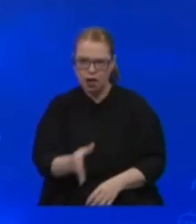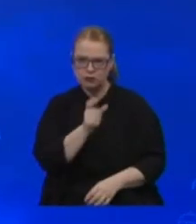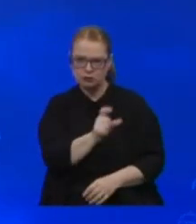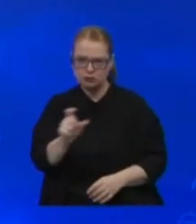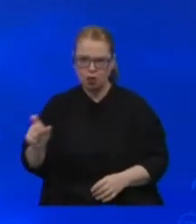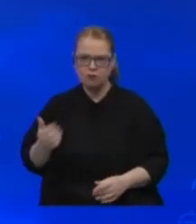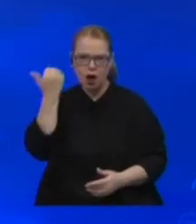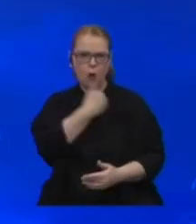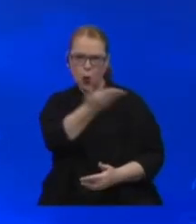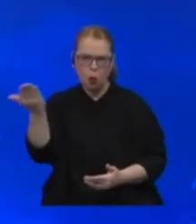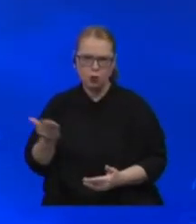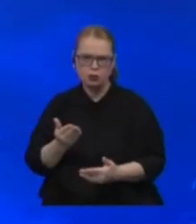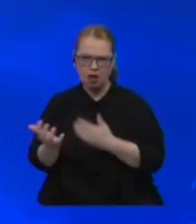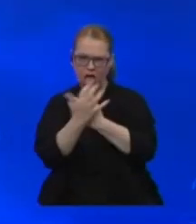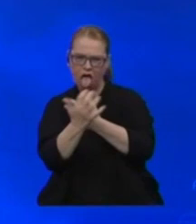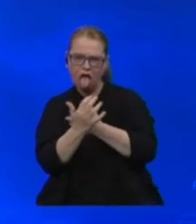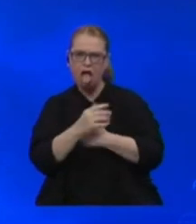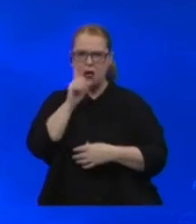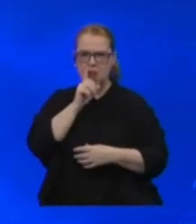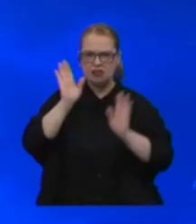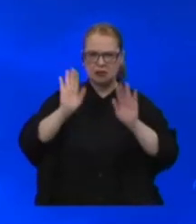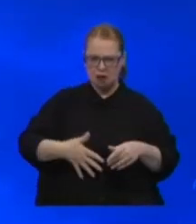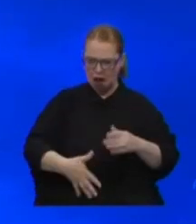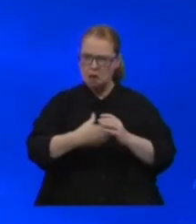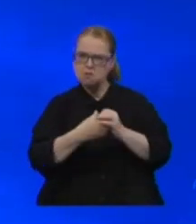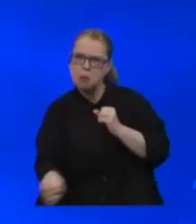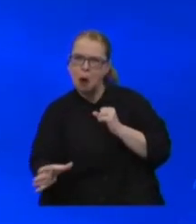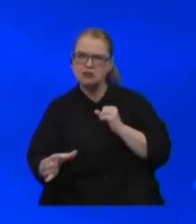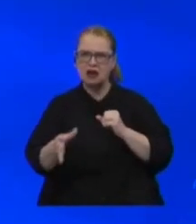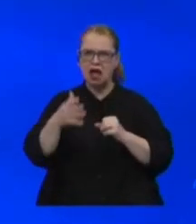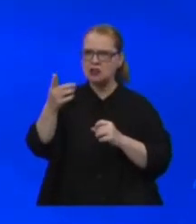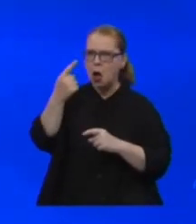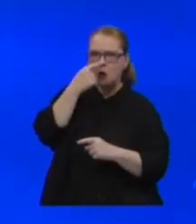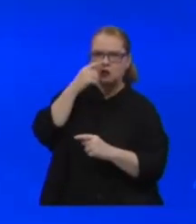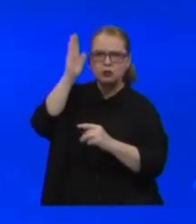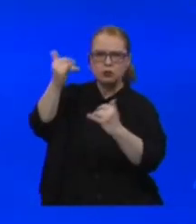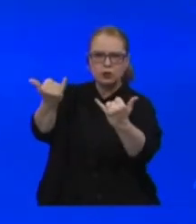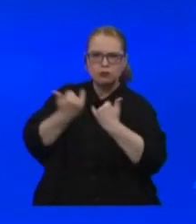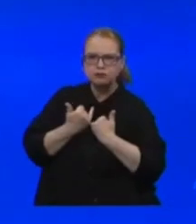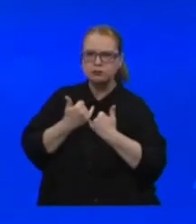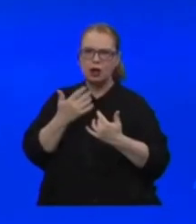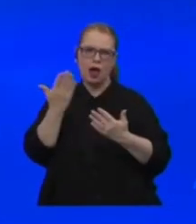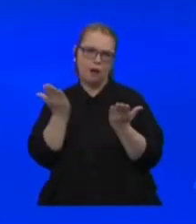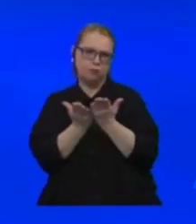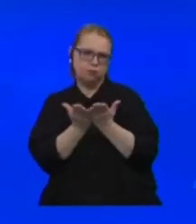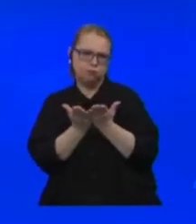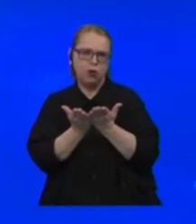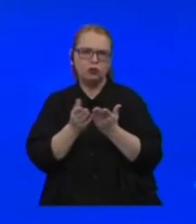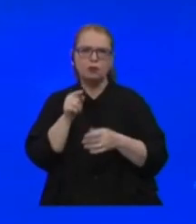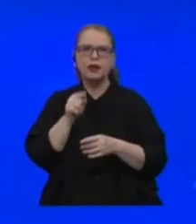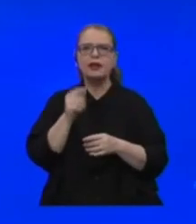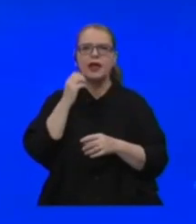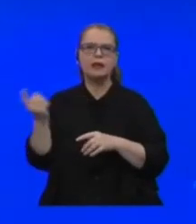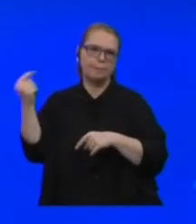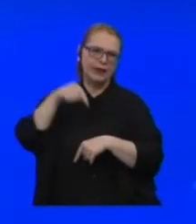Fanúšikovia nám píšu, ako nás matky mali radšej potratiť, ako sa na nás odbavia ruskí vojaci, keď sa sem konečne podobiti Ukrajinu